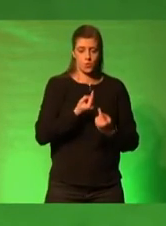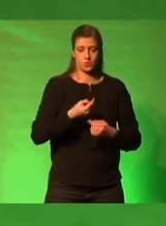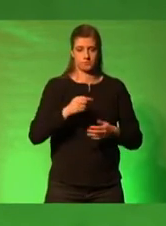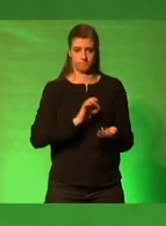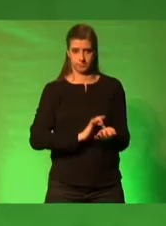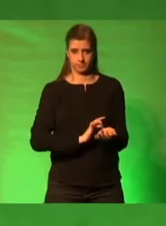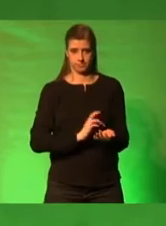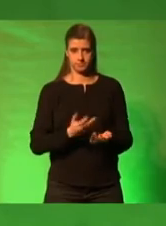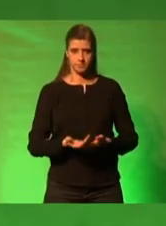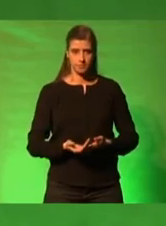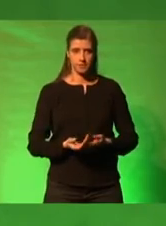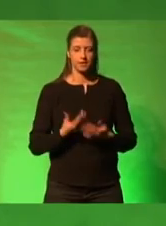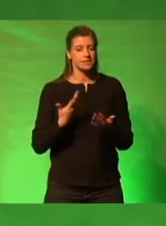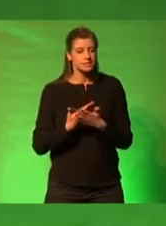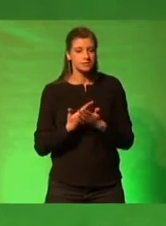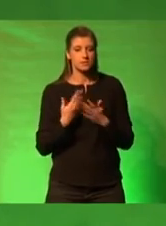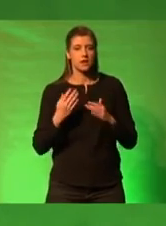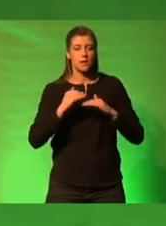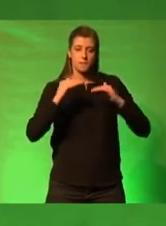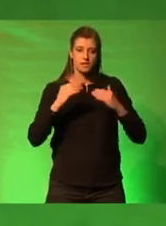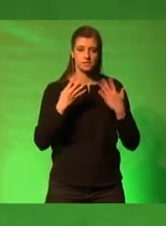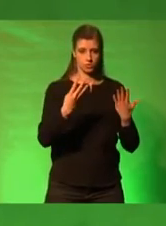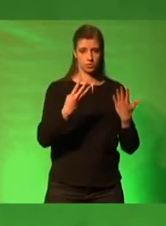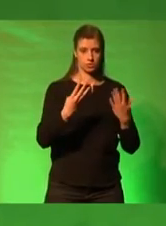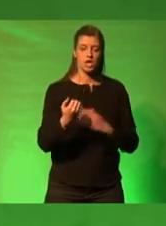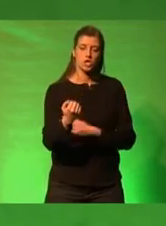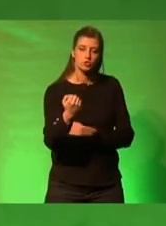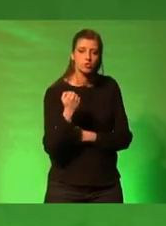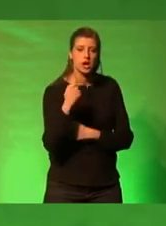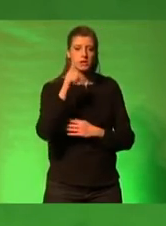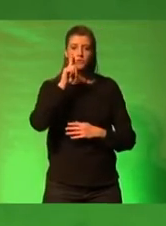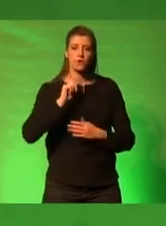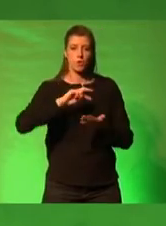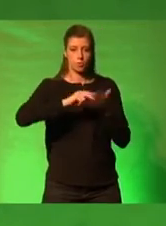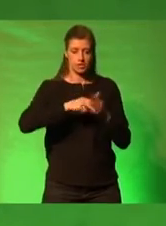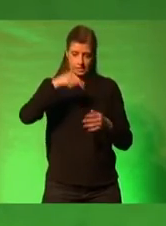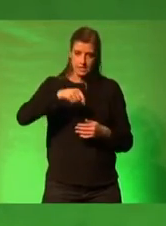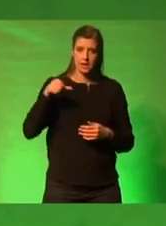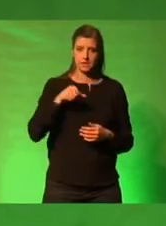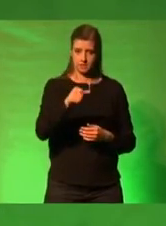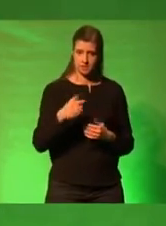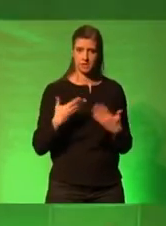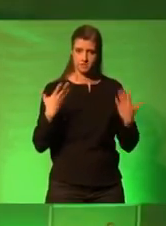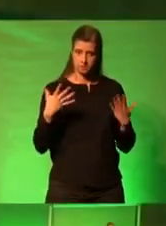Unterstützung auf diesem Platz neun. Denn starke Frauenpolitik, die kommt aus NRW. Vielen Dank.